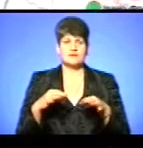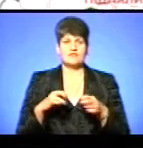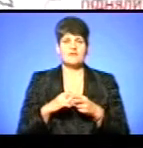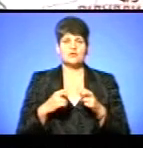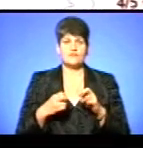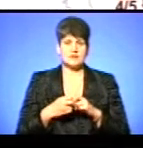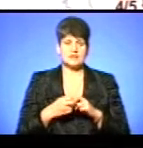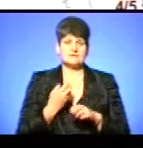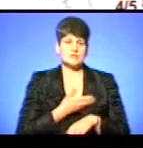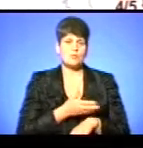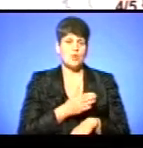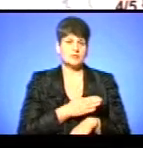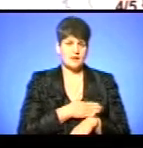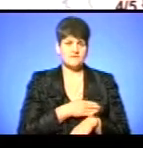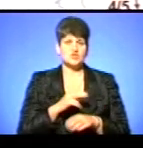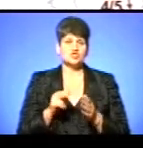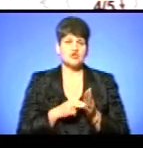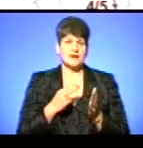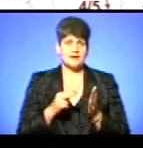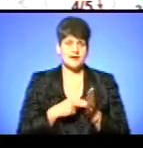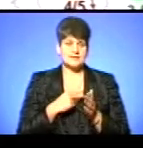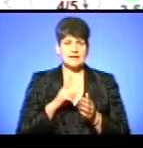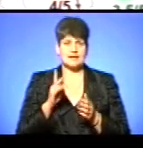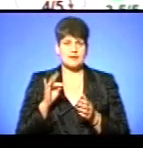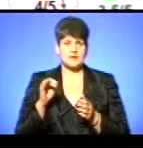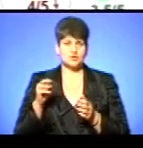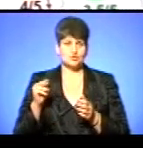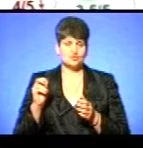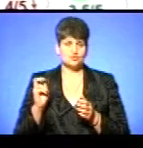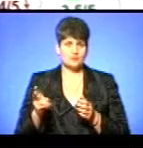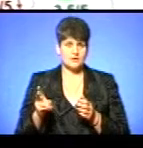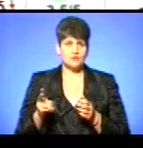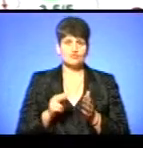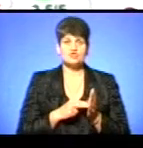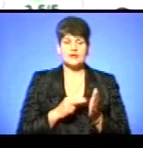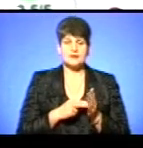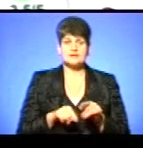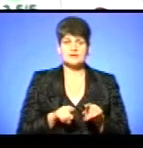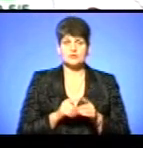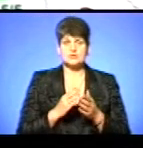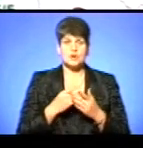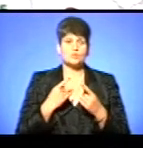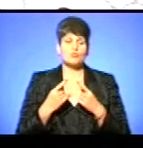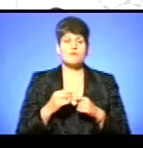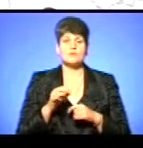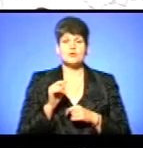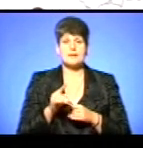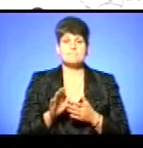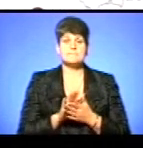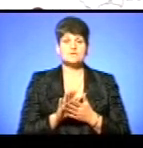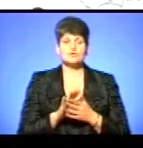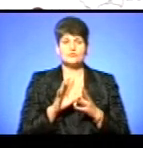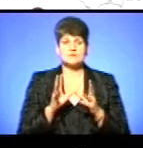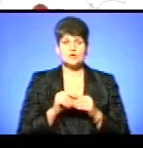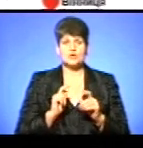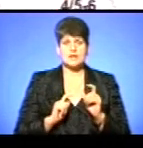-Франківську, у Полтаві, Черкасах, Кременчуці. А у Черкасах також йде мова про те, що безкоштовно загалом